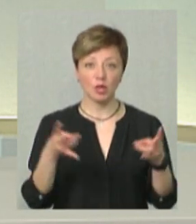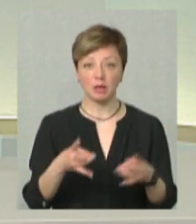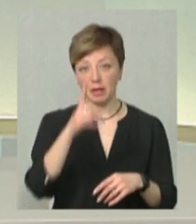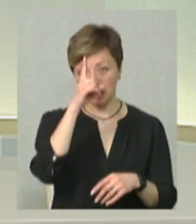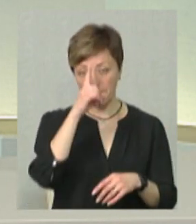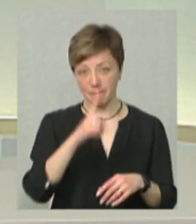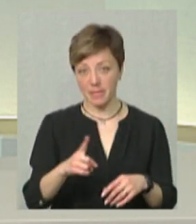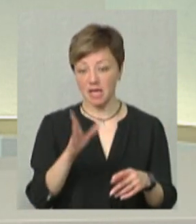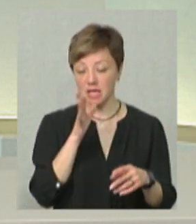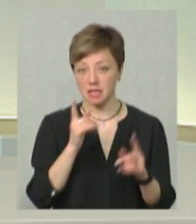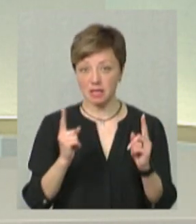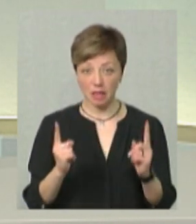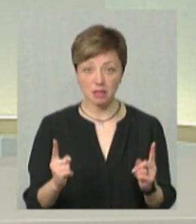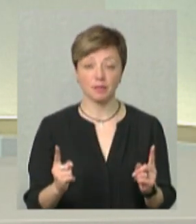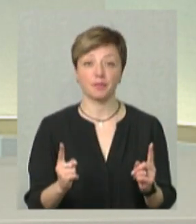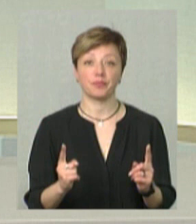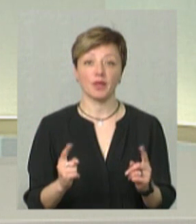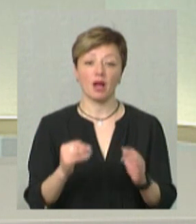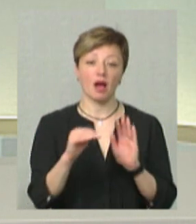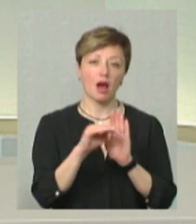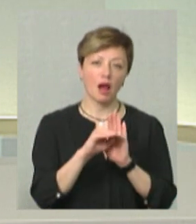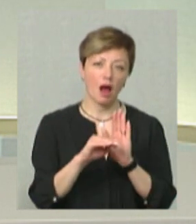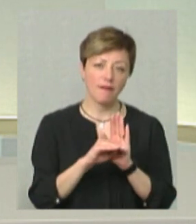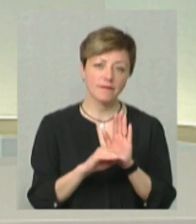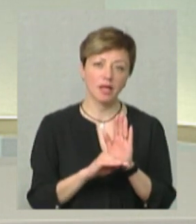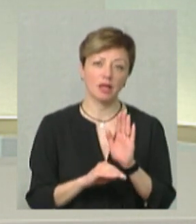місяць, тому що графіки,